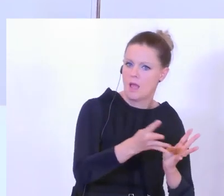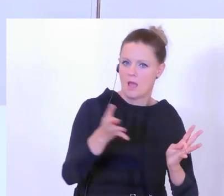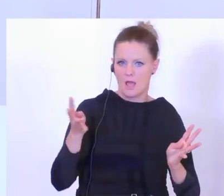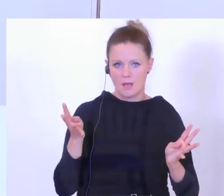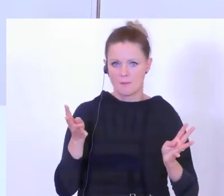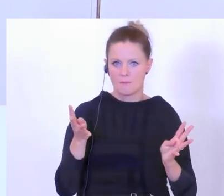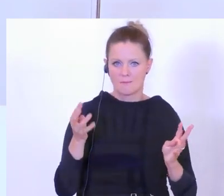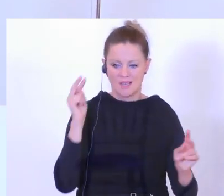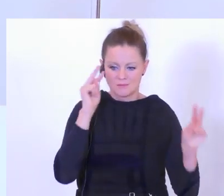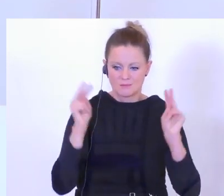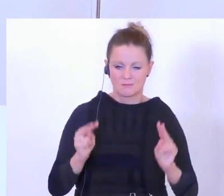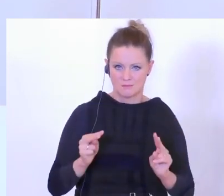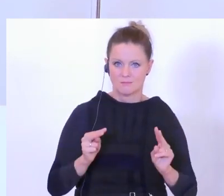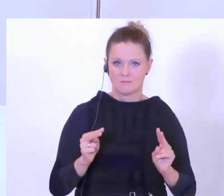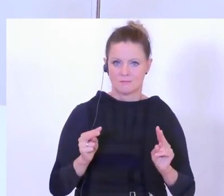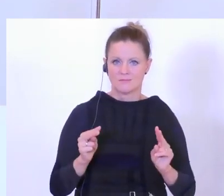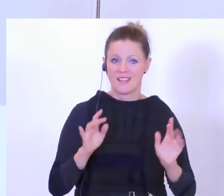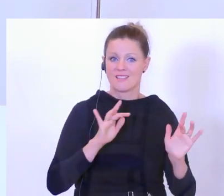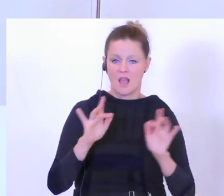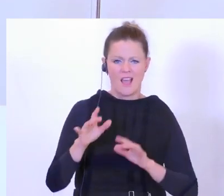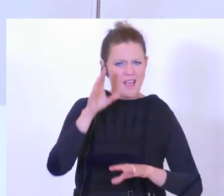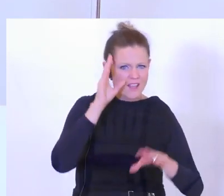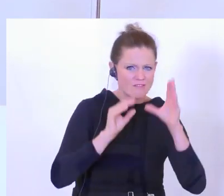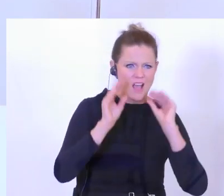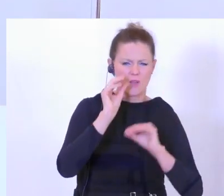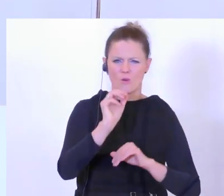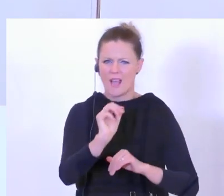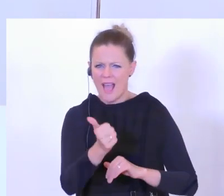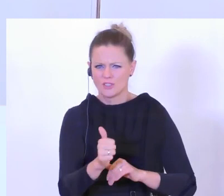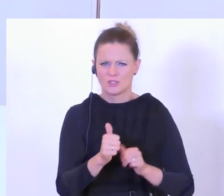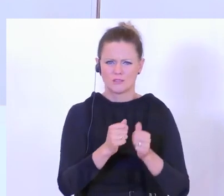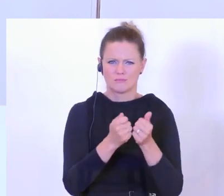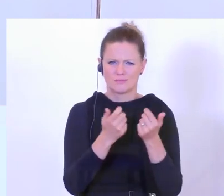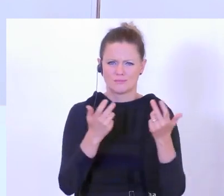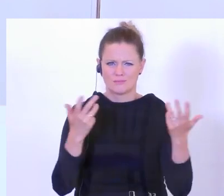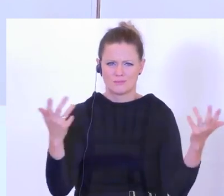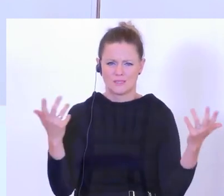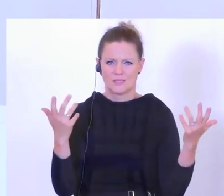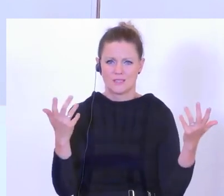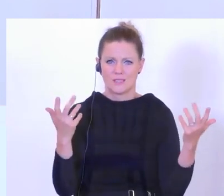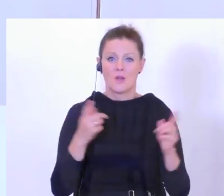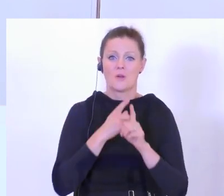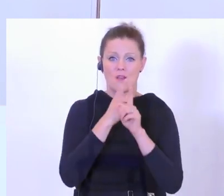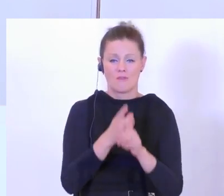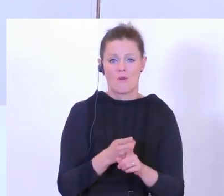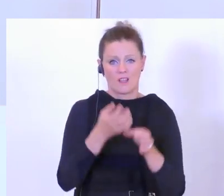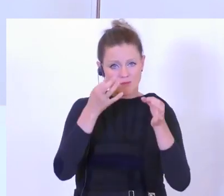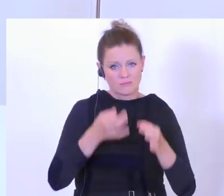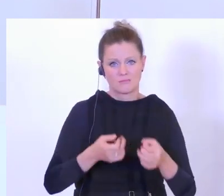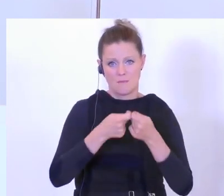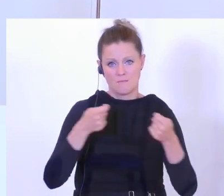Spektrum hat an Erfahrung und Einschätzung von anderen, um daraus die richtigen Maßnahmen abzuleiten.